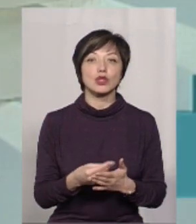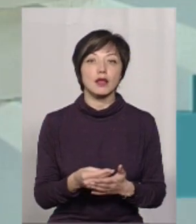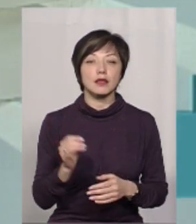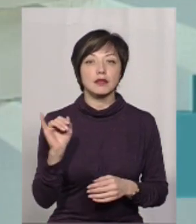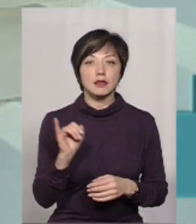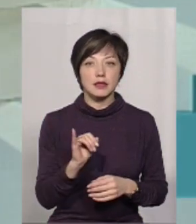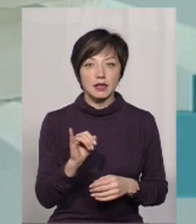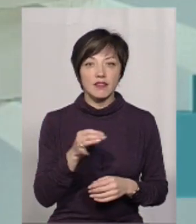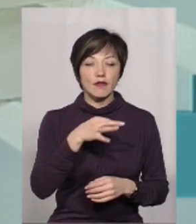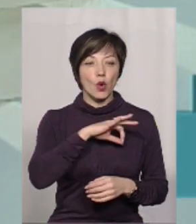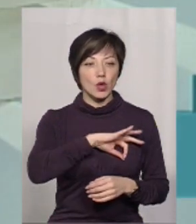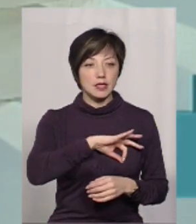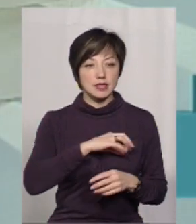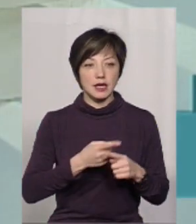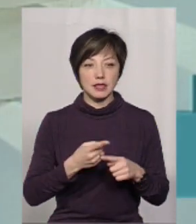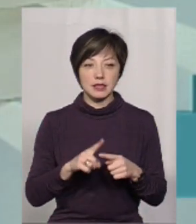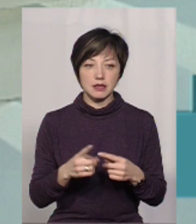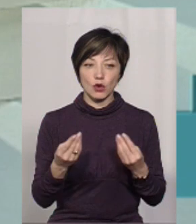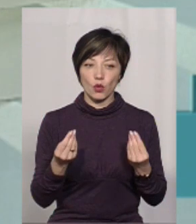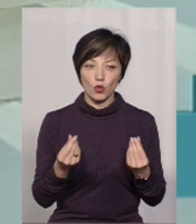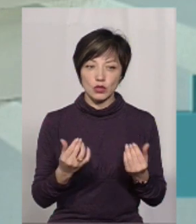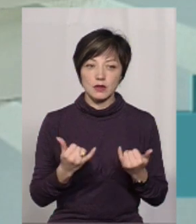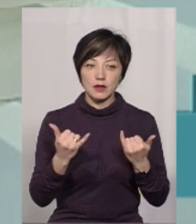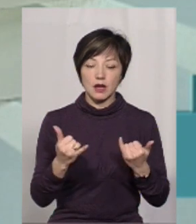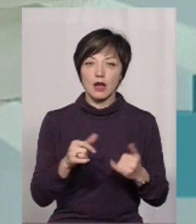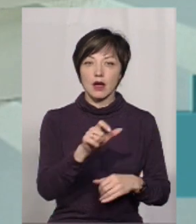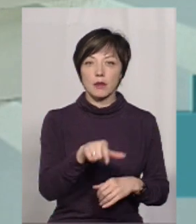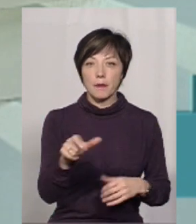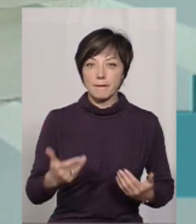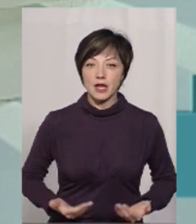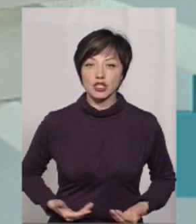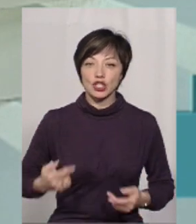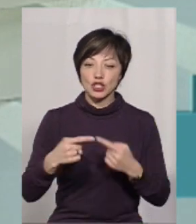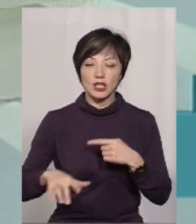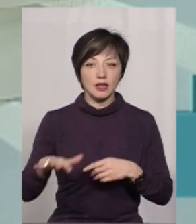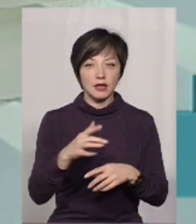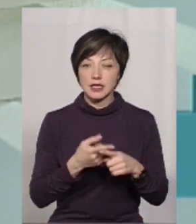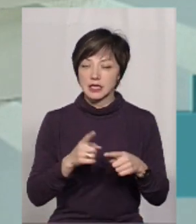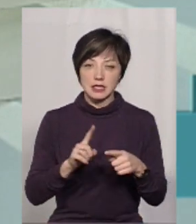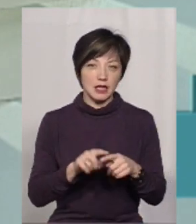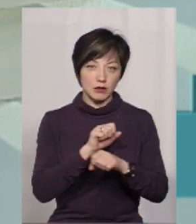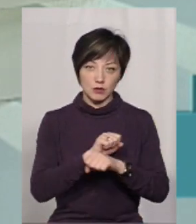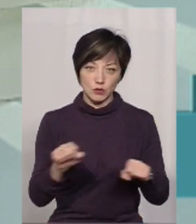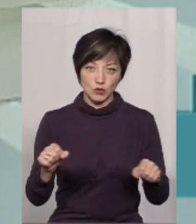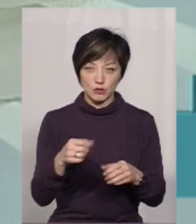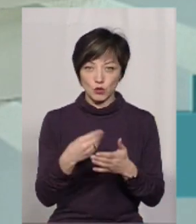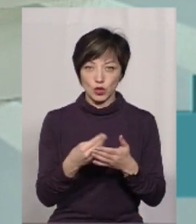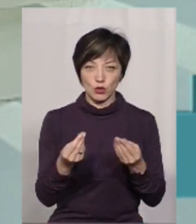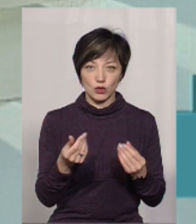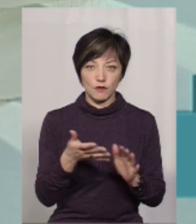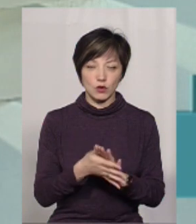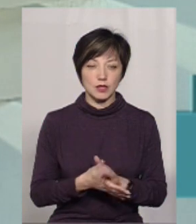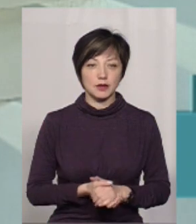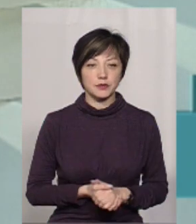І використання цих коштів для мешканців інших територій – це вже нецільове використання бюджетних коштів.